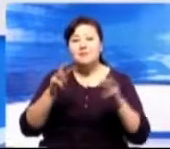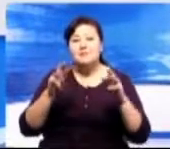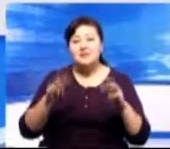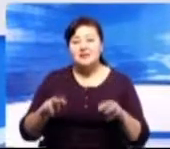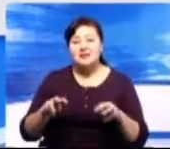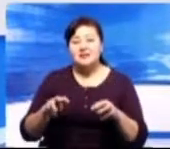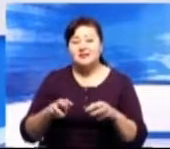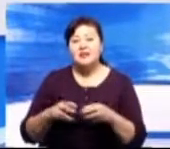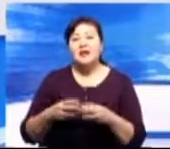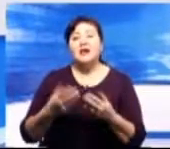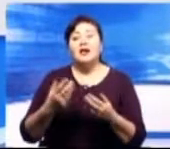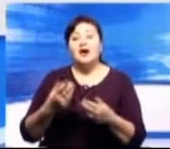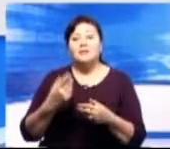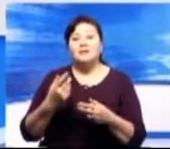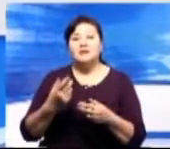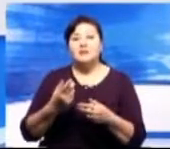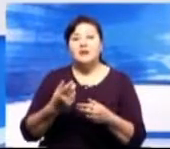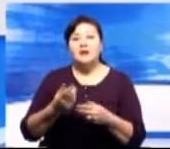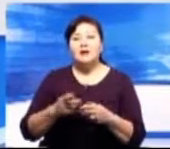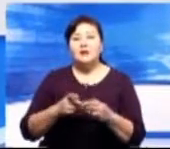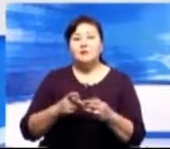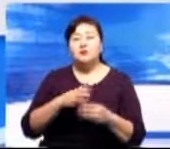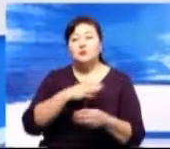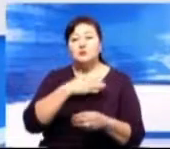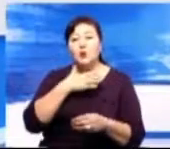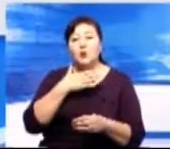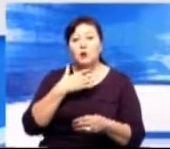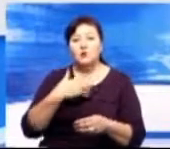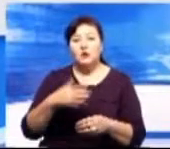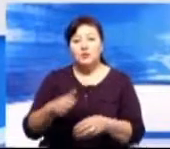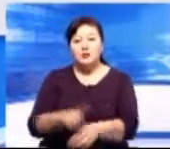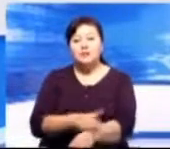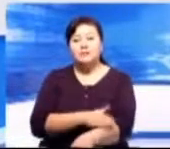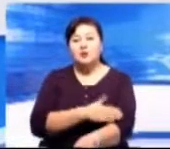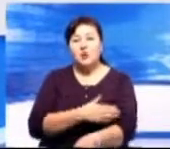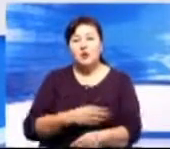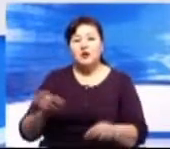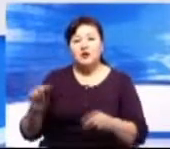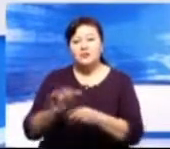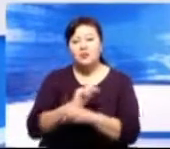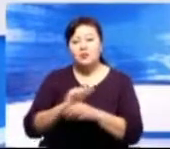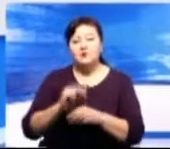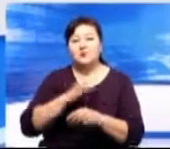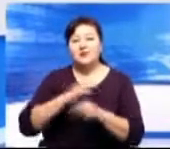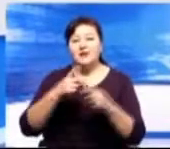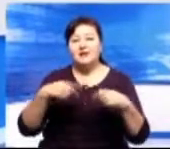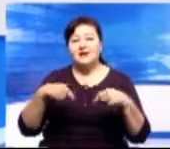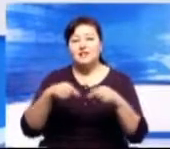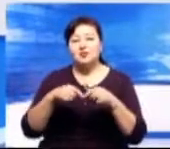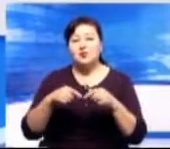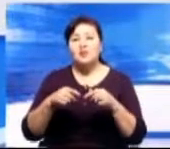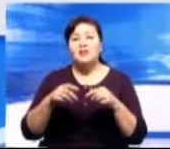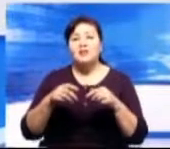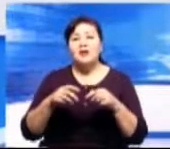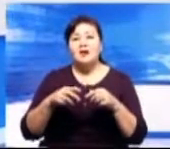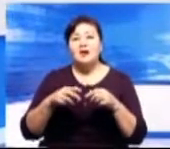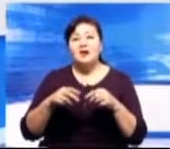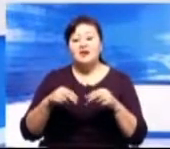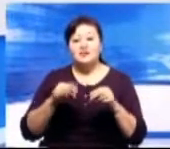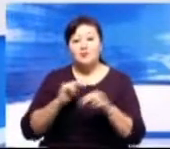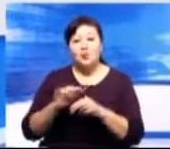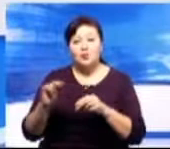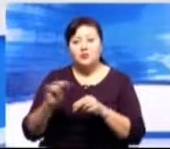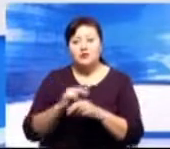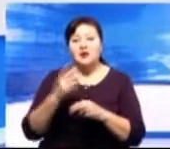прошлой неделе после долгой реконструкции завод приступил к работе. Сейчас он производит 1200-1500 тонн бензина в сутки. Первая